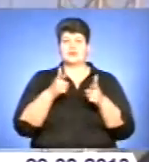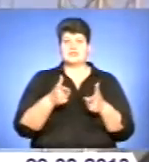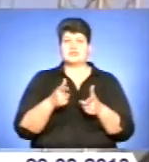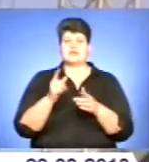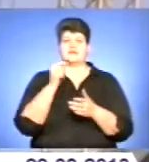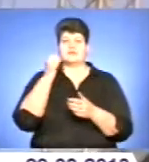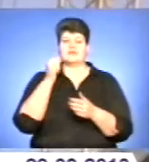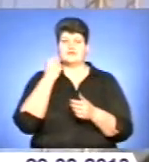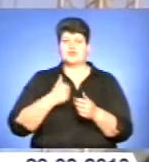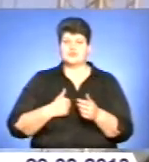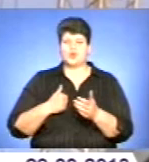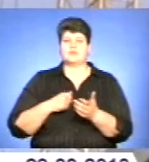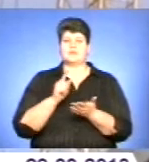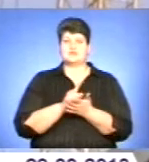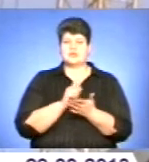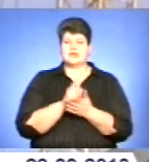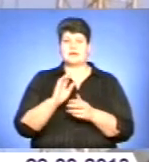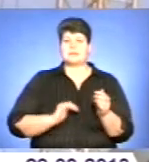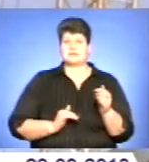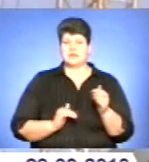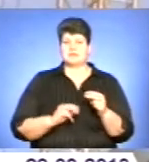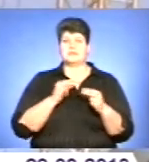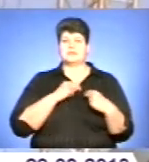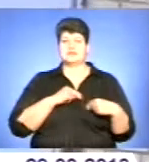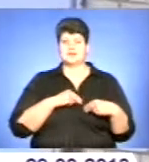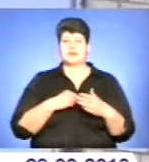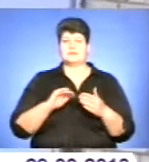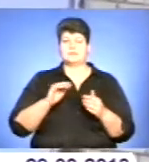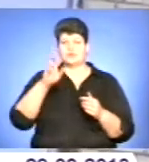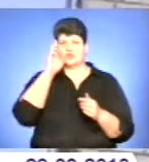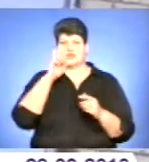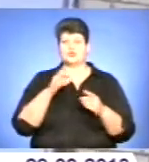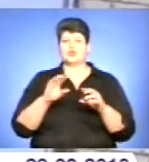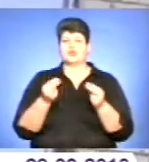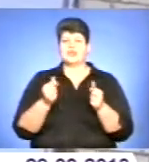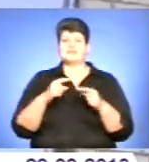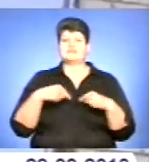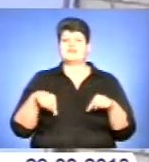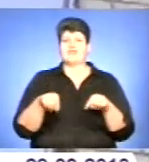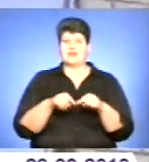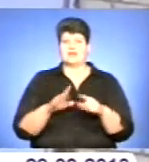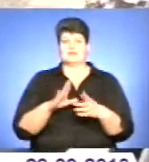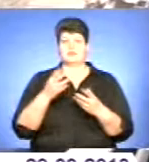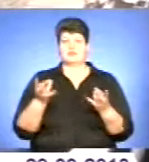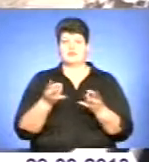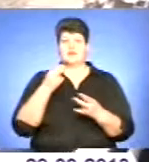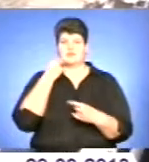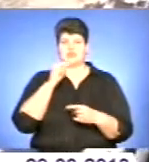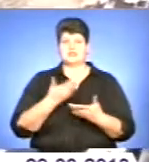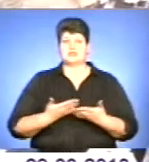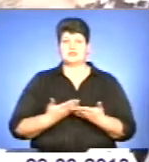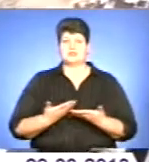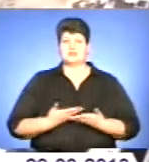пенсіонери, правоохоронці, підприємці, працівники бюджетної сфери, які потребували покращення житлових умов. Настояна